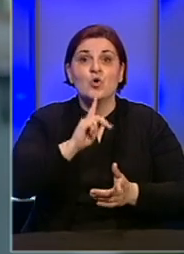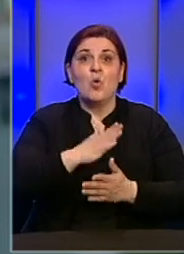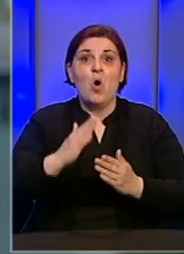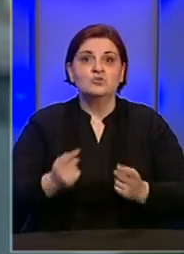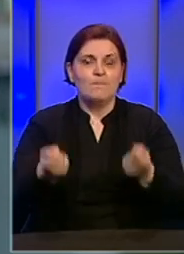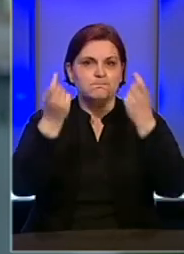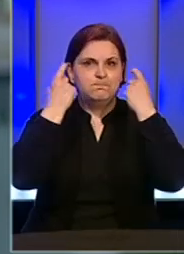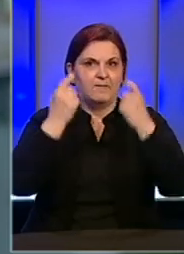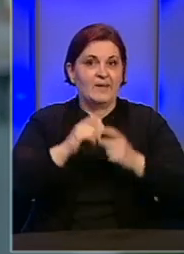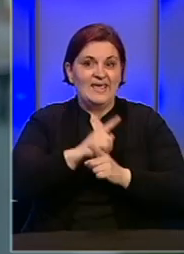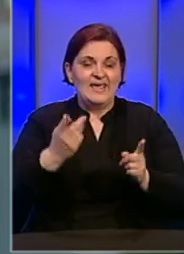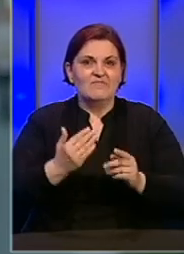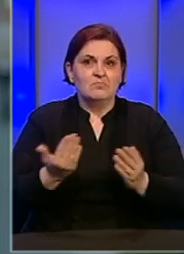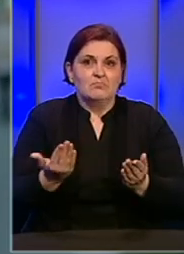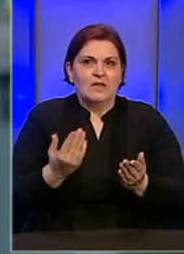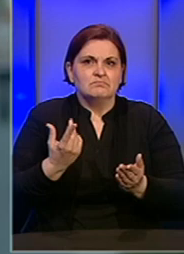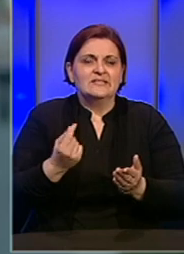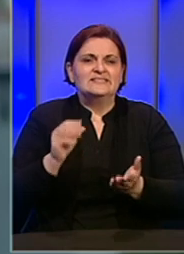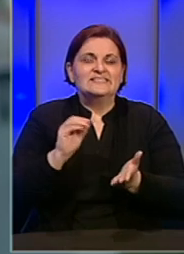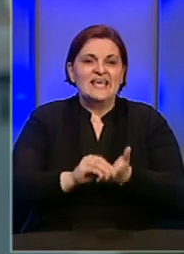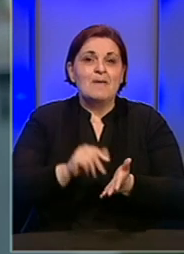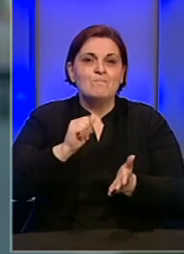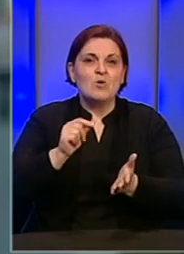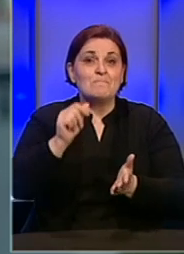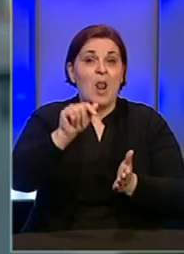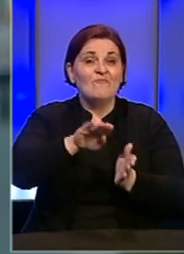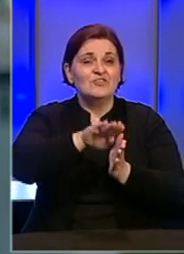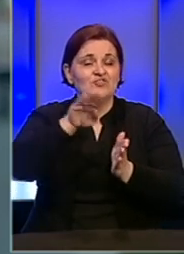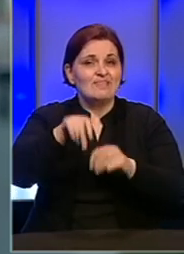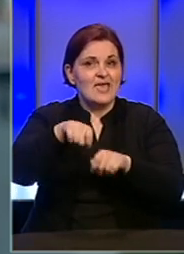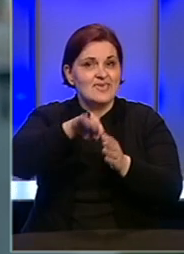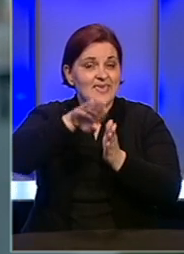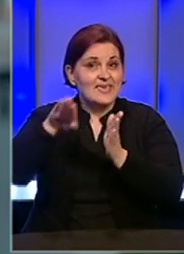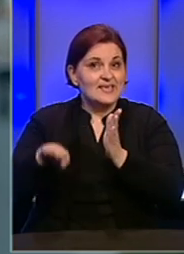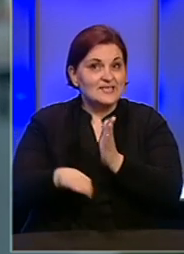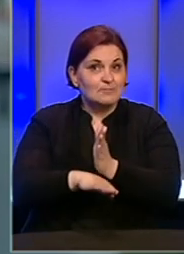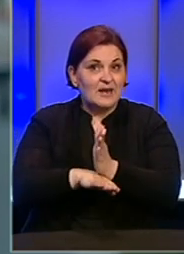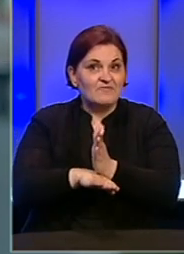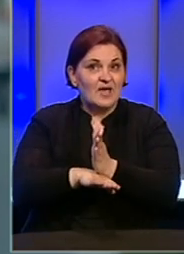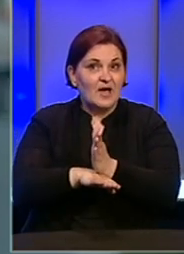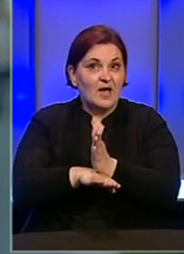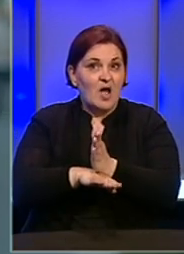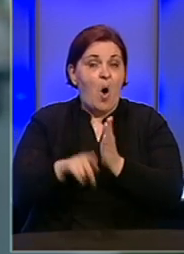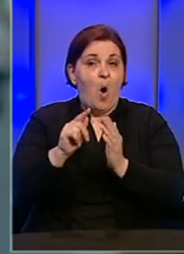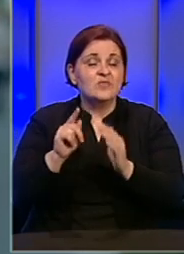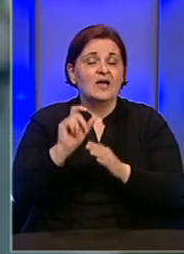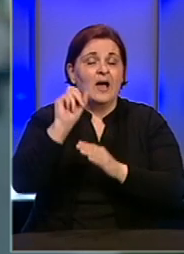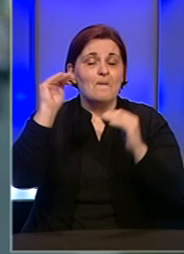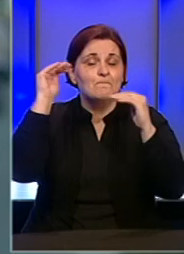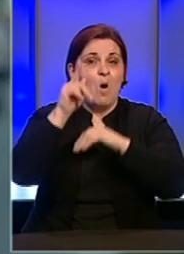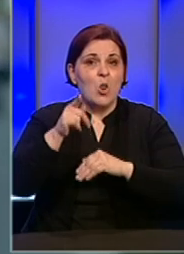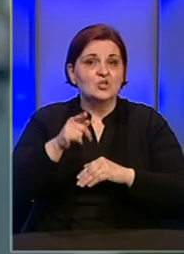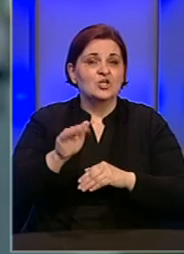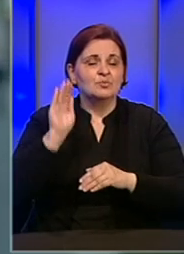enormno visoke, odnosno nerazumno visoke cijene u prethodnom periodu morati malo više da ih koriguju i to praktično od ponoći. Slušamo i